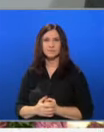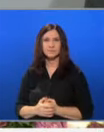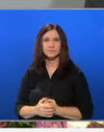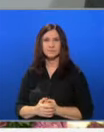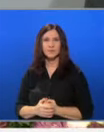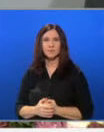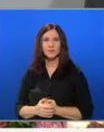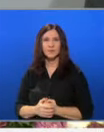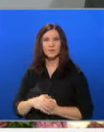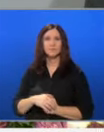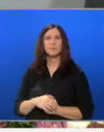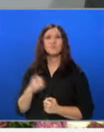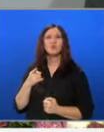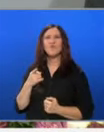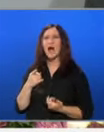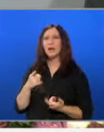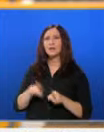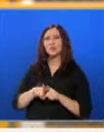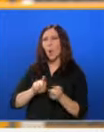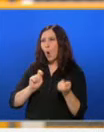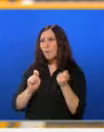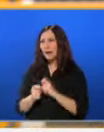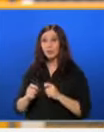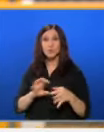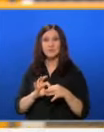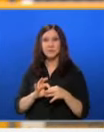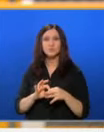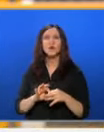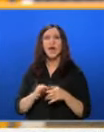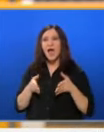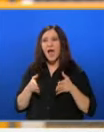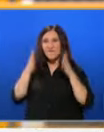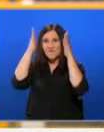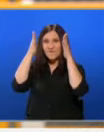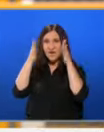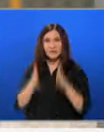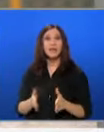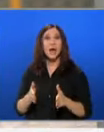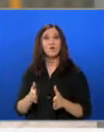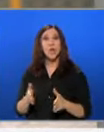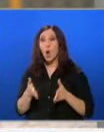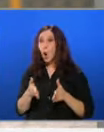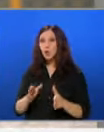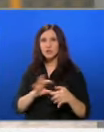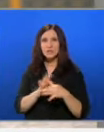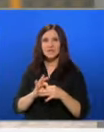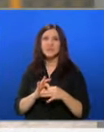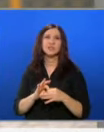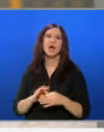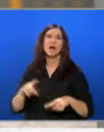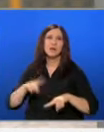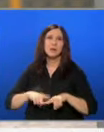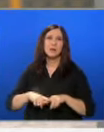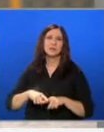Диверсификацията е обратното на зависимост. Вертикалният газов коридор ще свързва с газопътносните системи на Гърция, България,